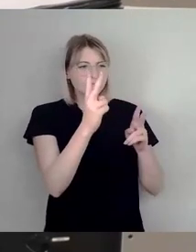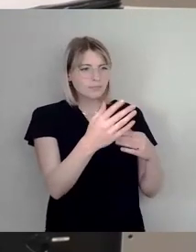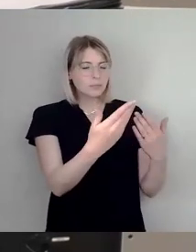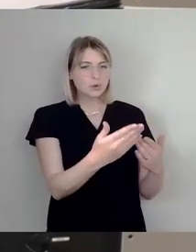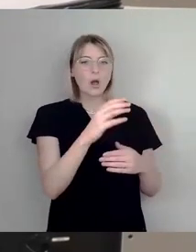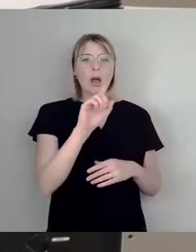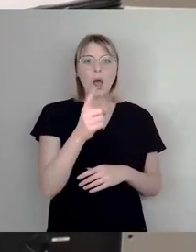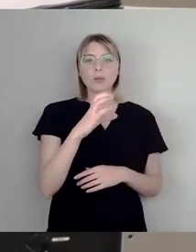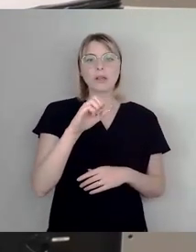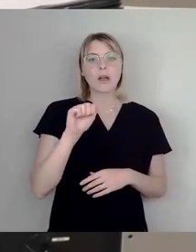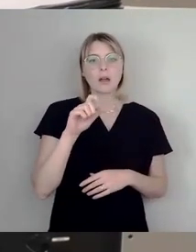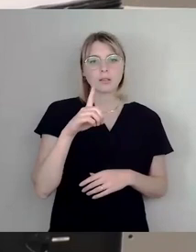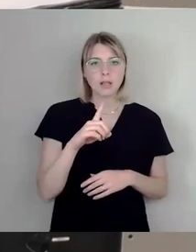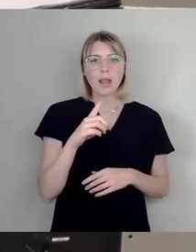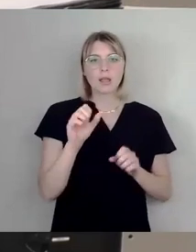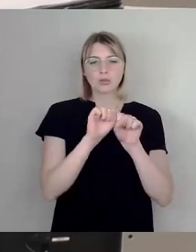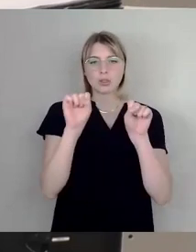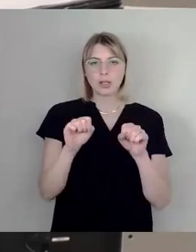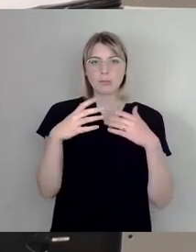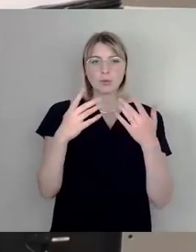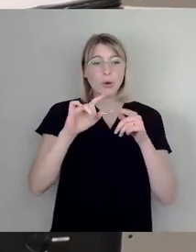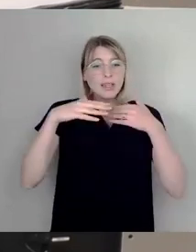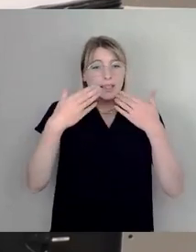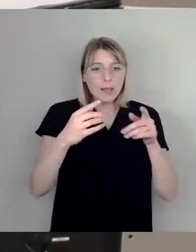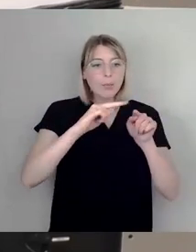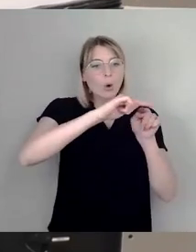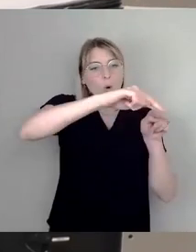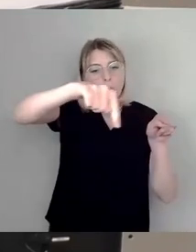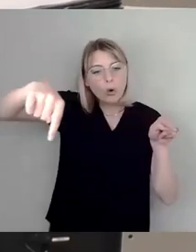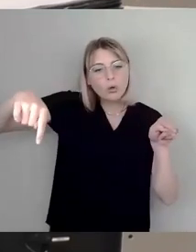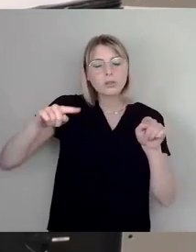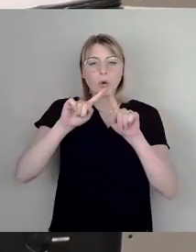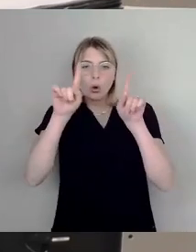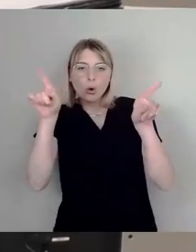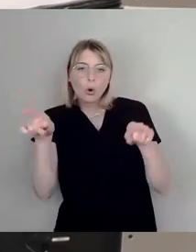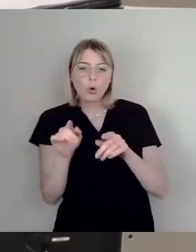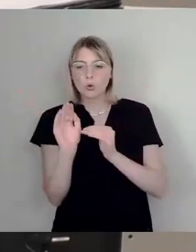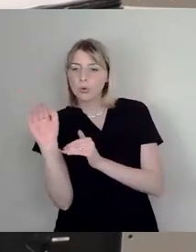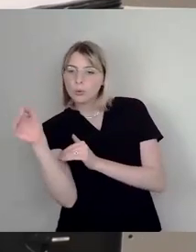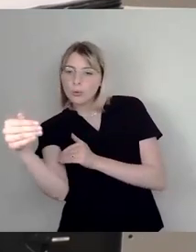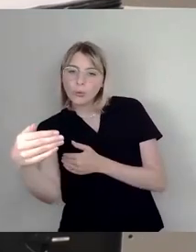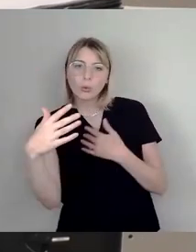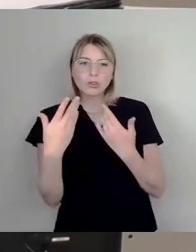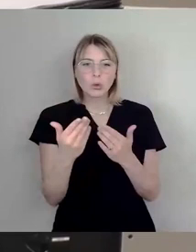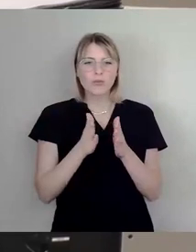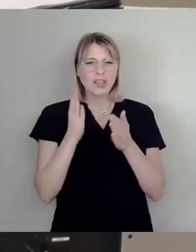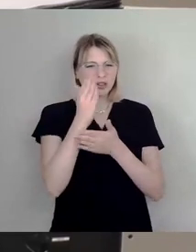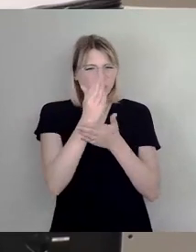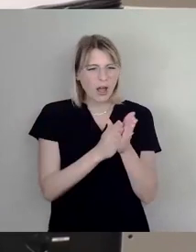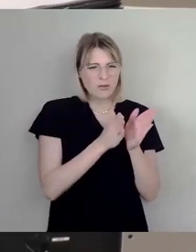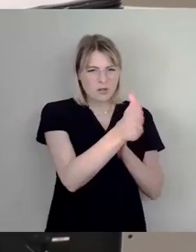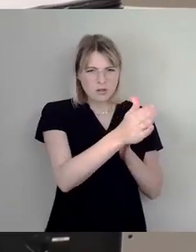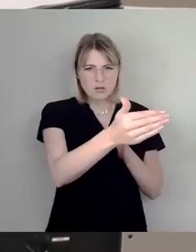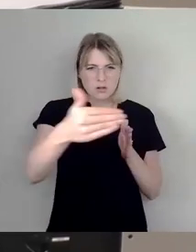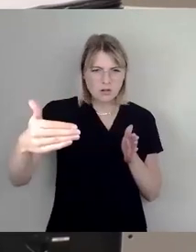Rundungen, da gibt es Neigungen. Da kann man mal irgendwo eine Ecke wegnehmen. Es muss nicht alles so scharfkantig aussehen, als wenn man hier demnächst irgendwie